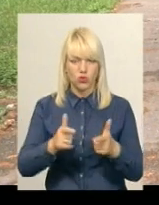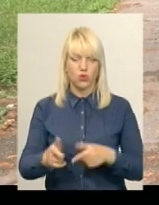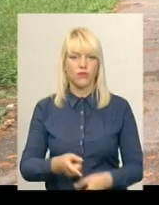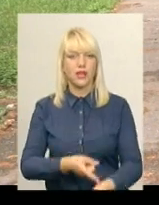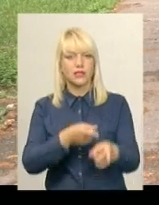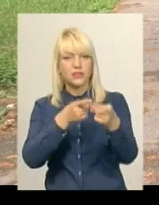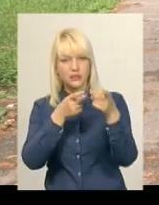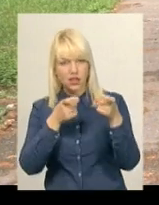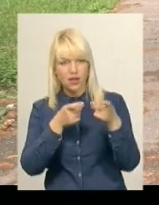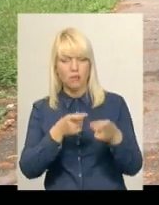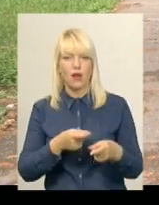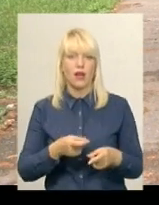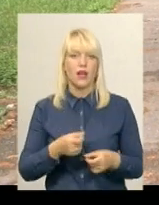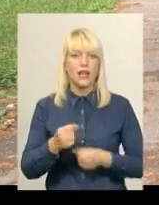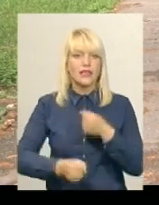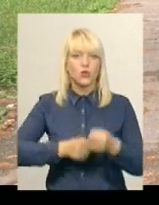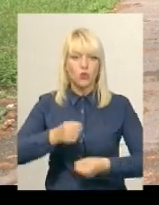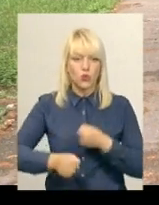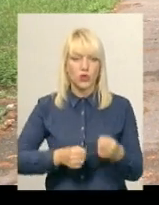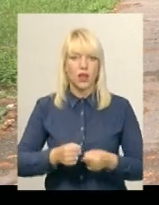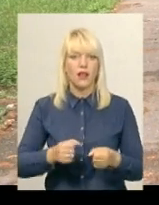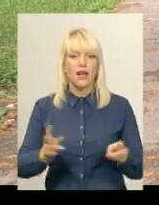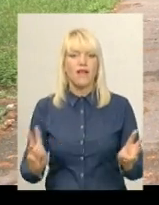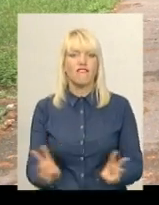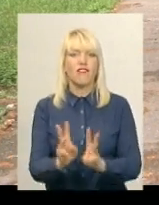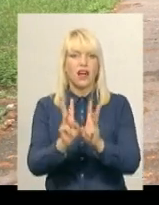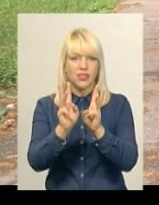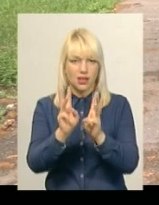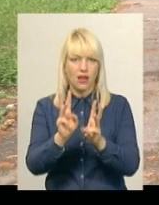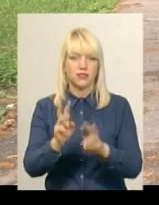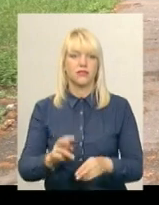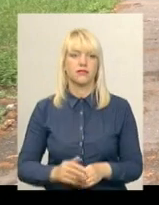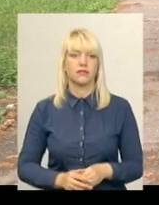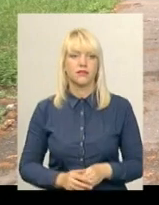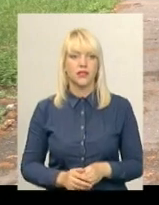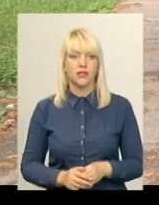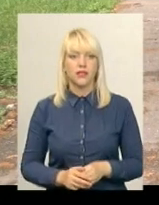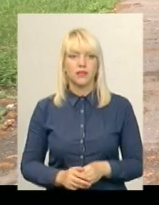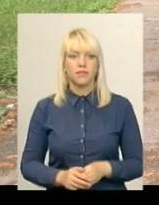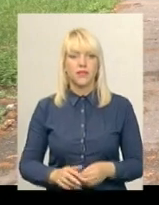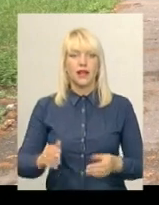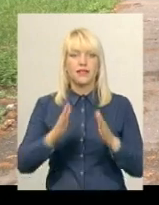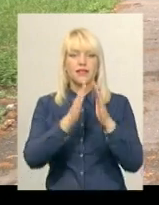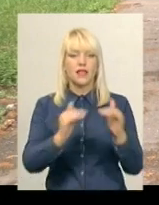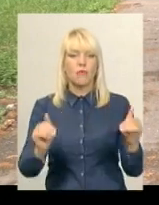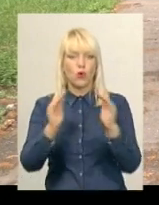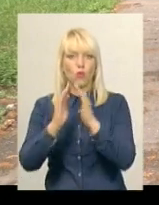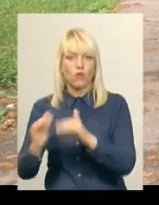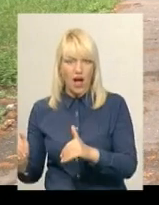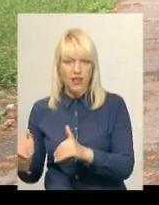смуга перешкод, ватра – це представлення команди, таборування бівак.